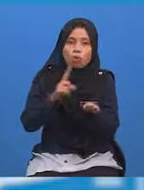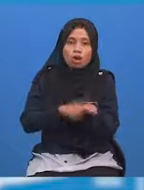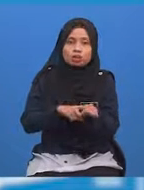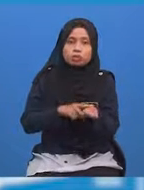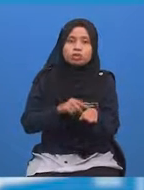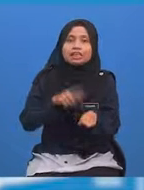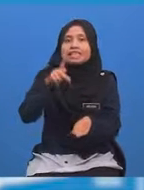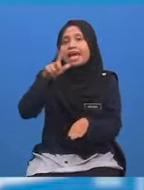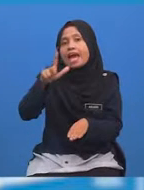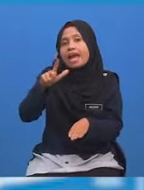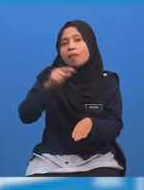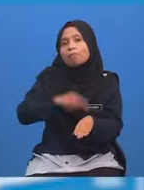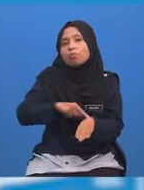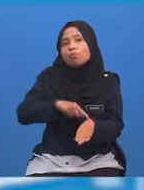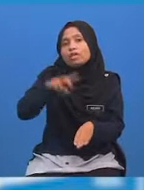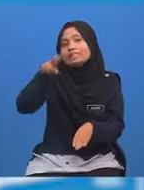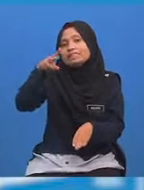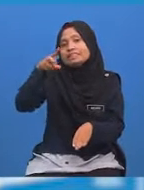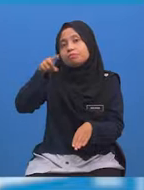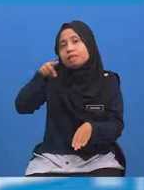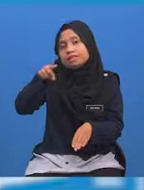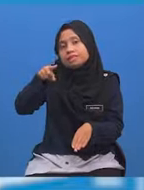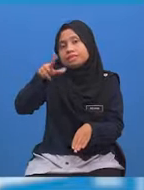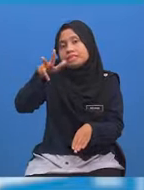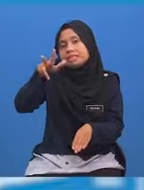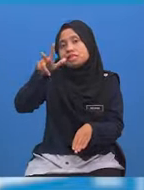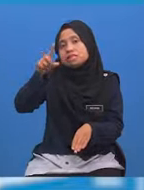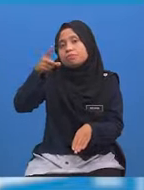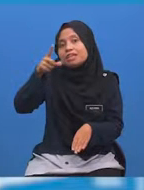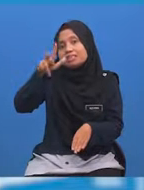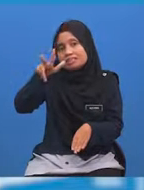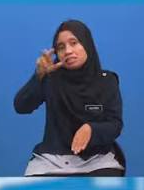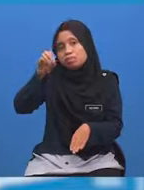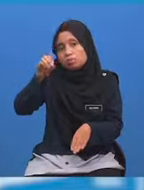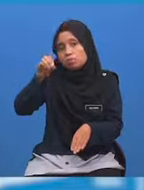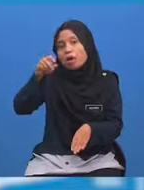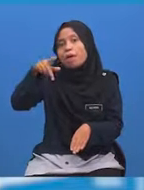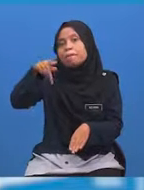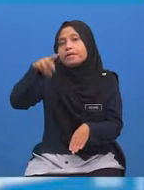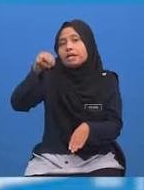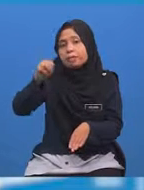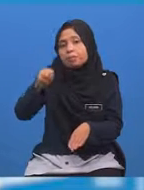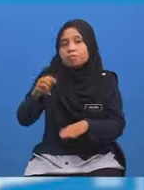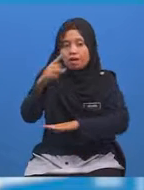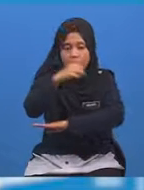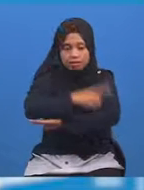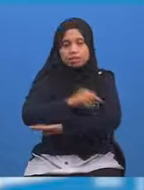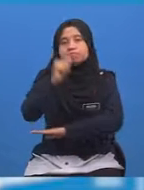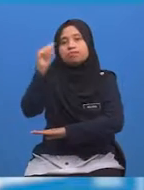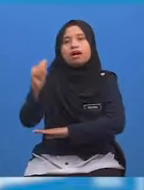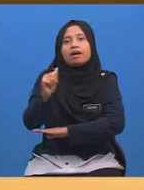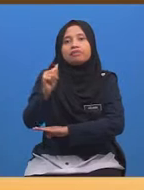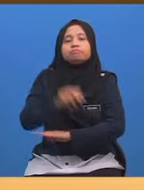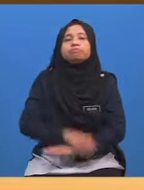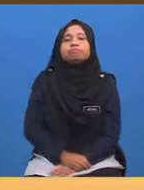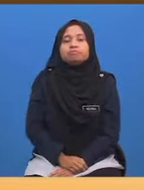di Kuala Lumpur ialah pukul 11.30 malam hari Ahad Senang